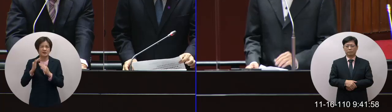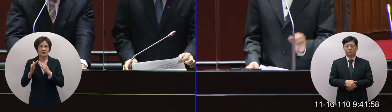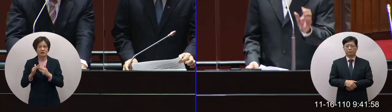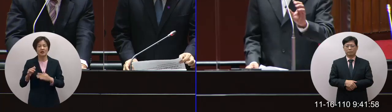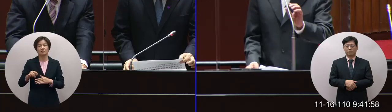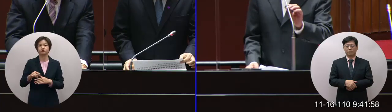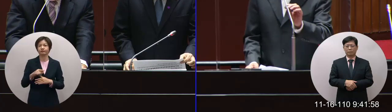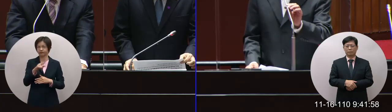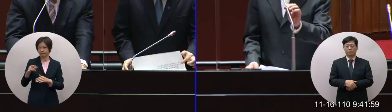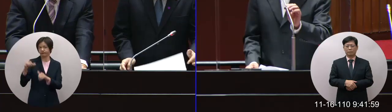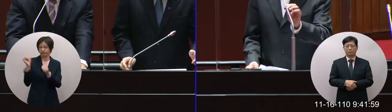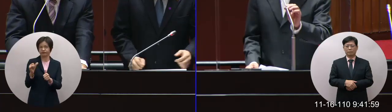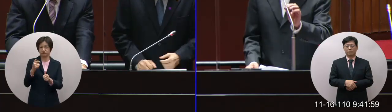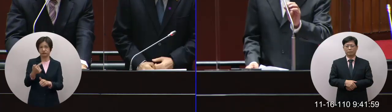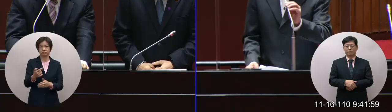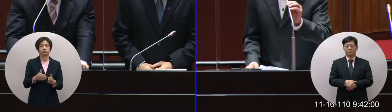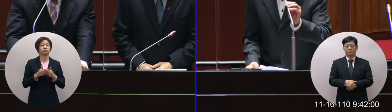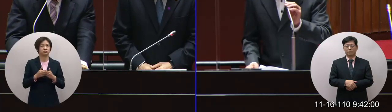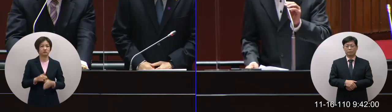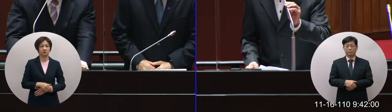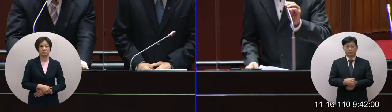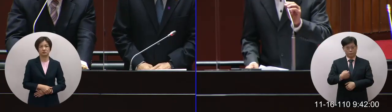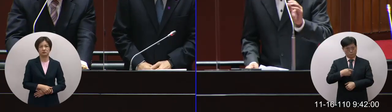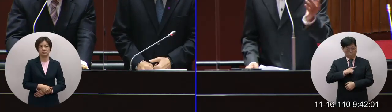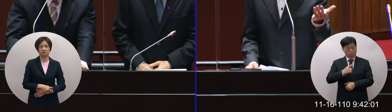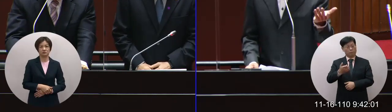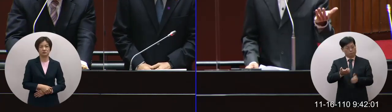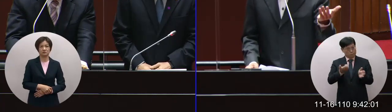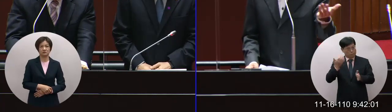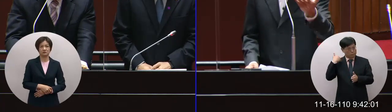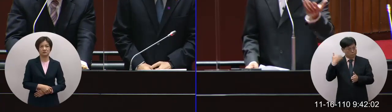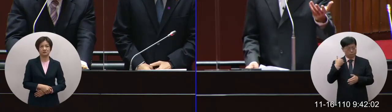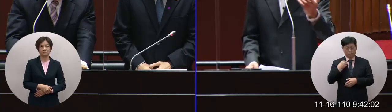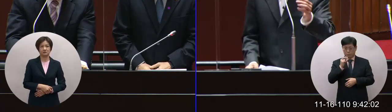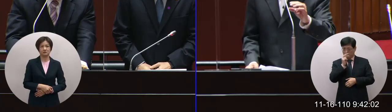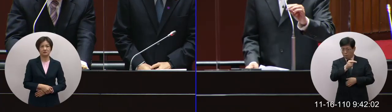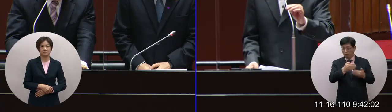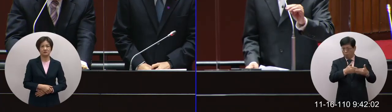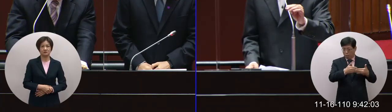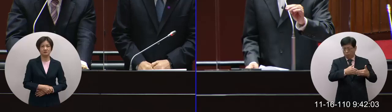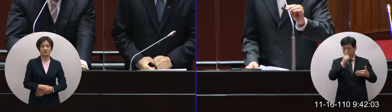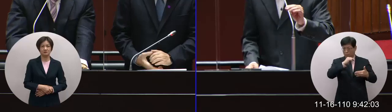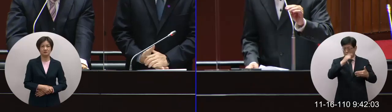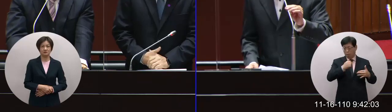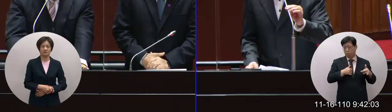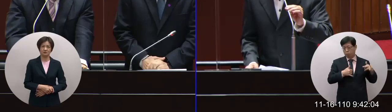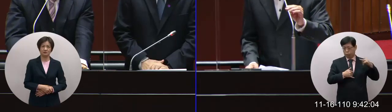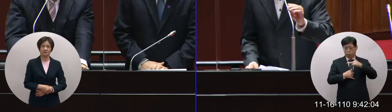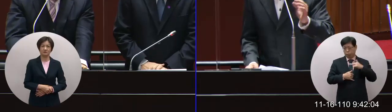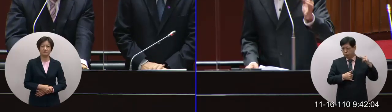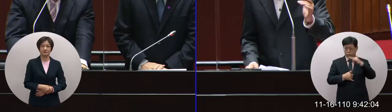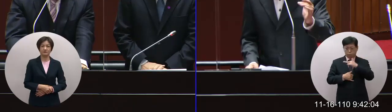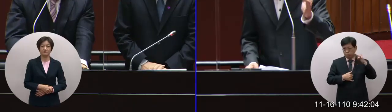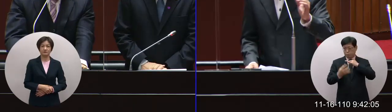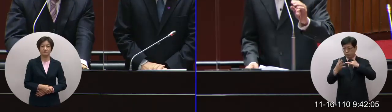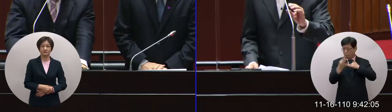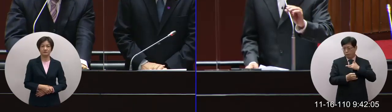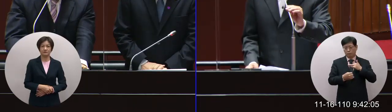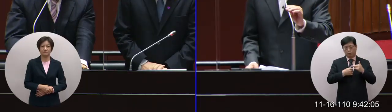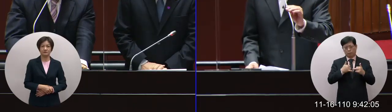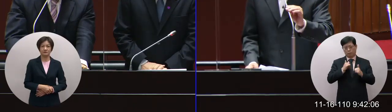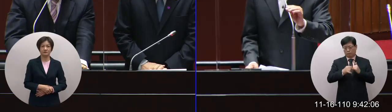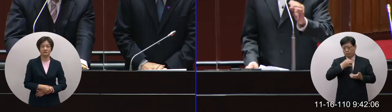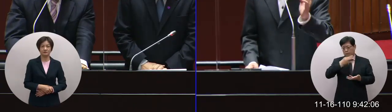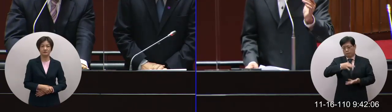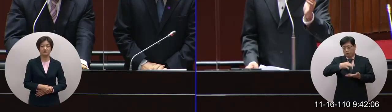心千萬不要忘記我們之前看到共軍不斷的來臺事實上大家感得人